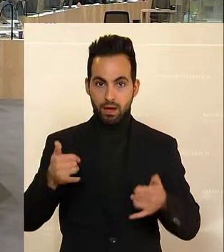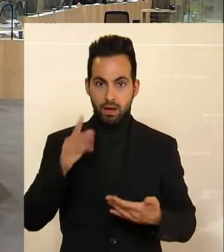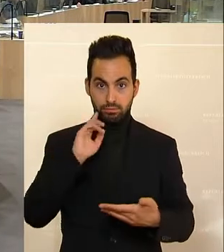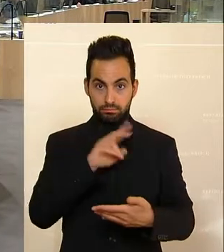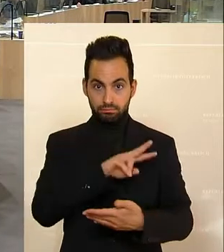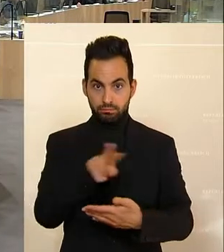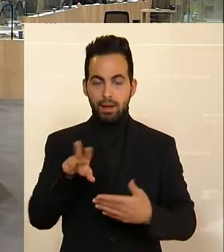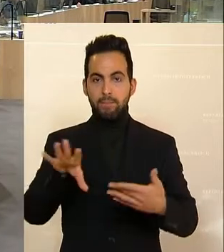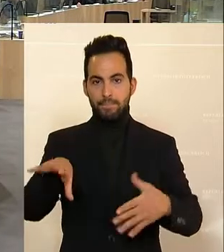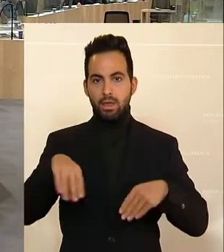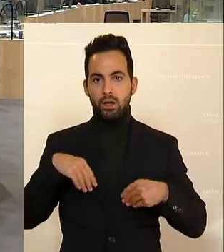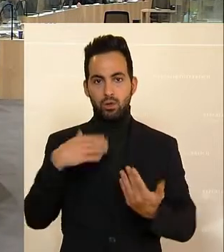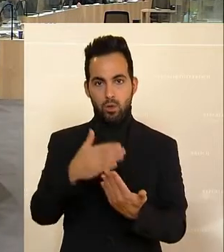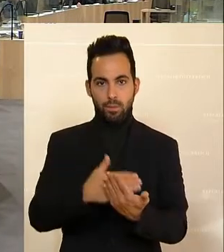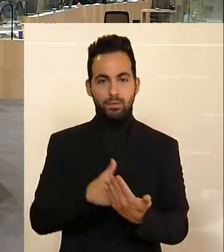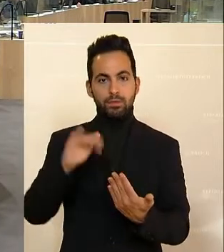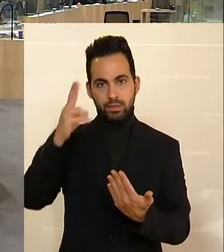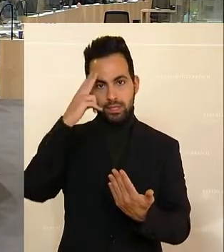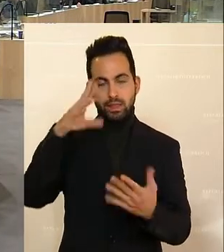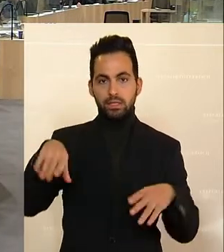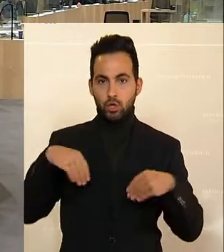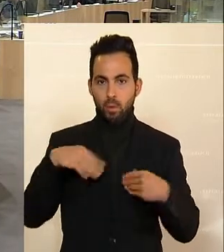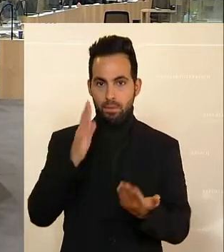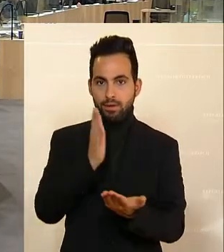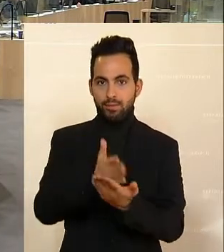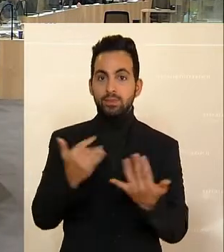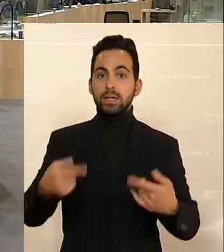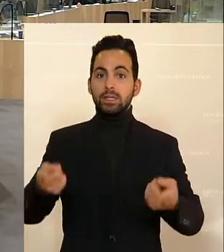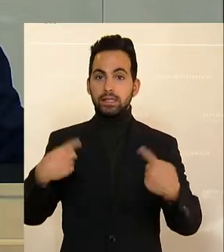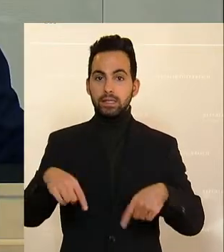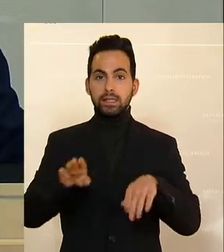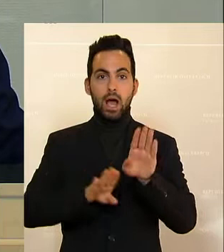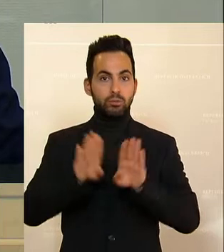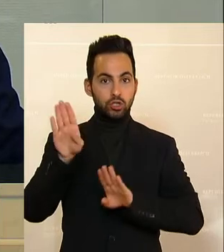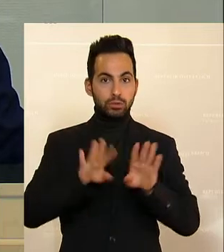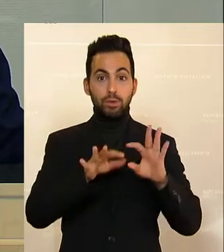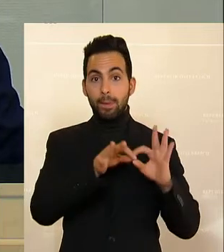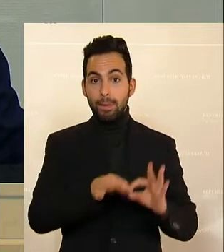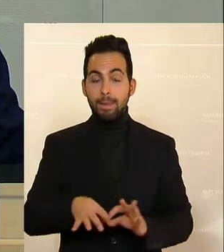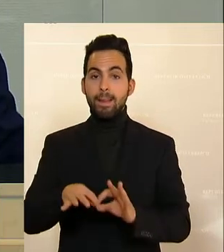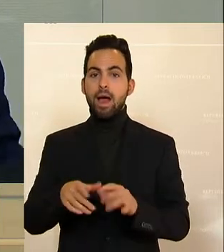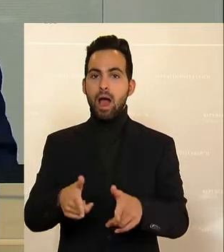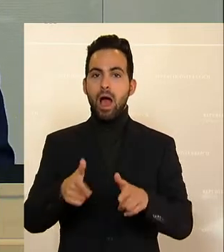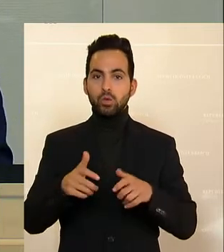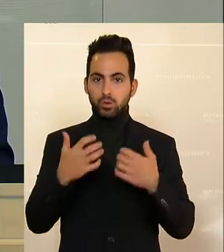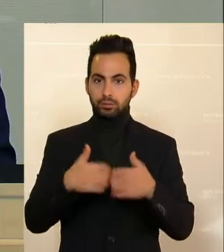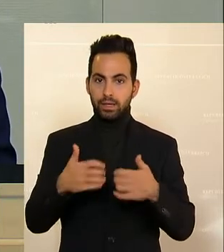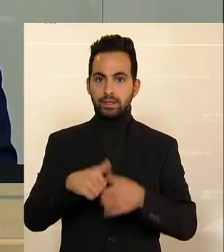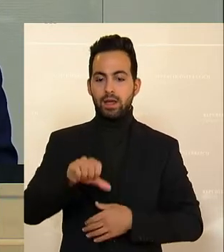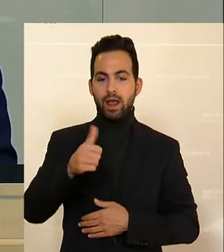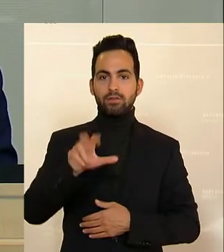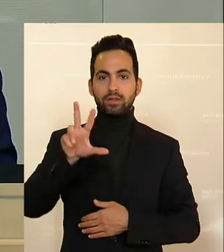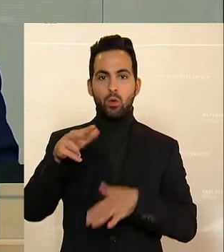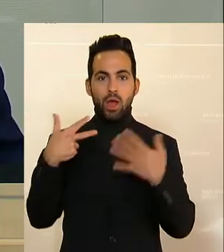Das ist mit Mehrheit zur Kenntnis genommen. Weiters gelangen wir zur Abstimmung über die dem Ausschussbericht 1183